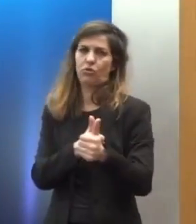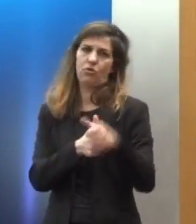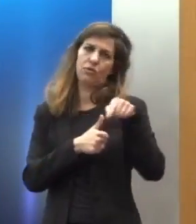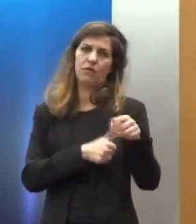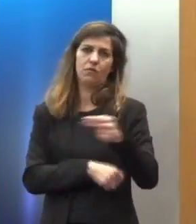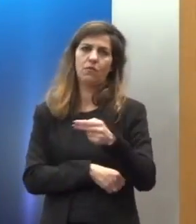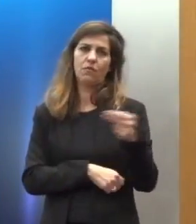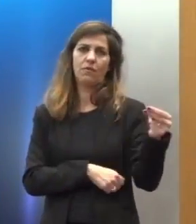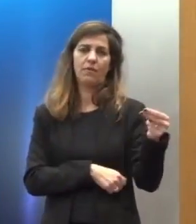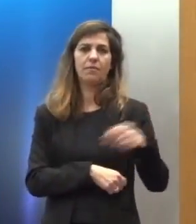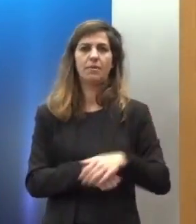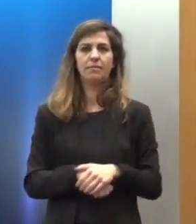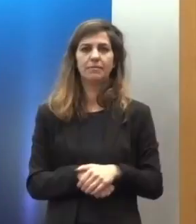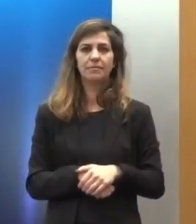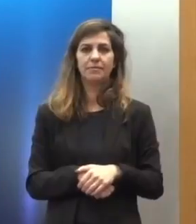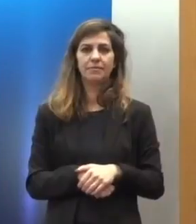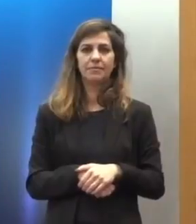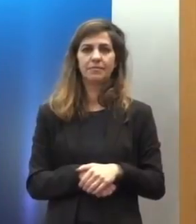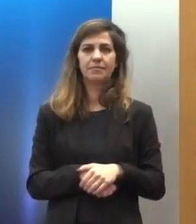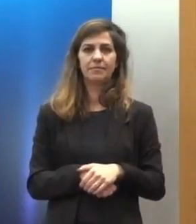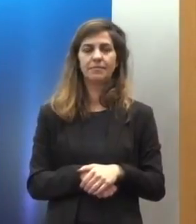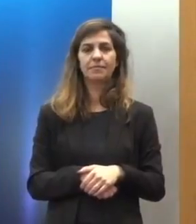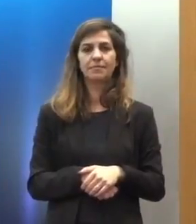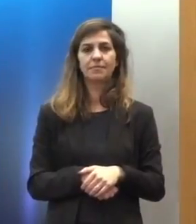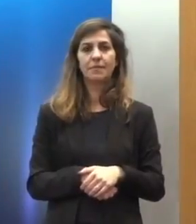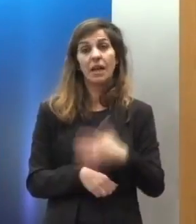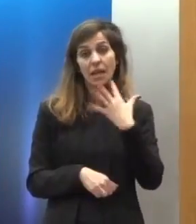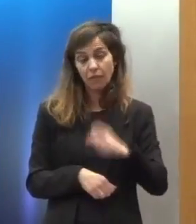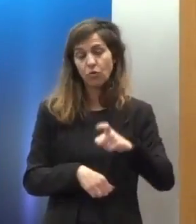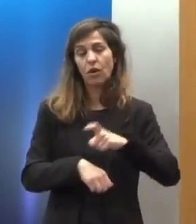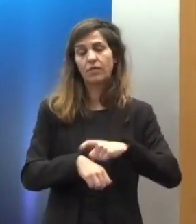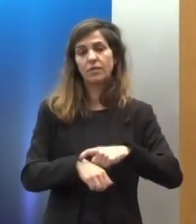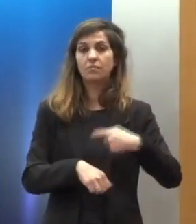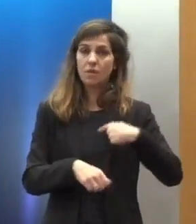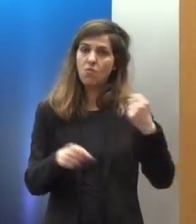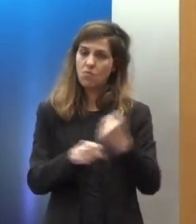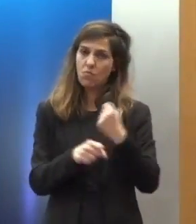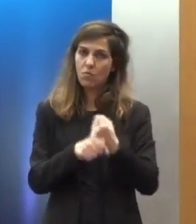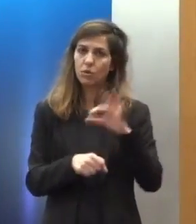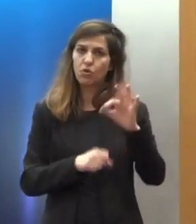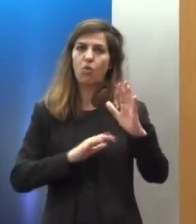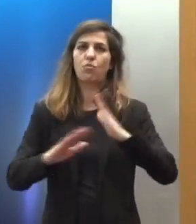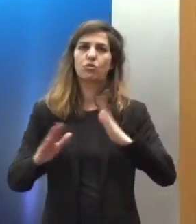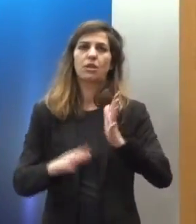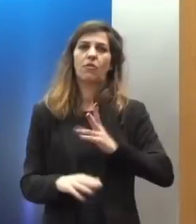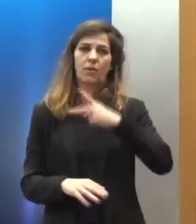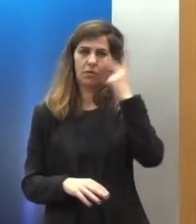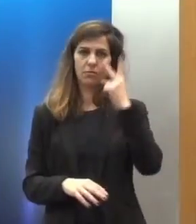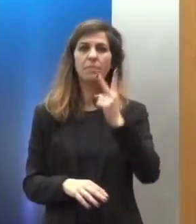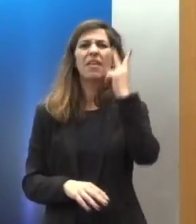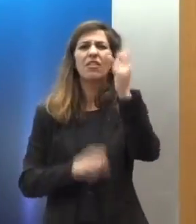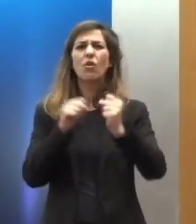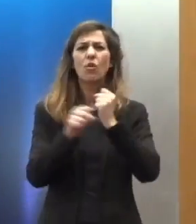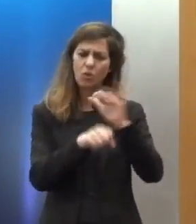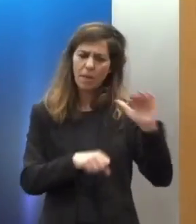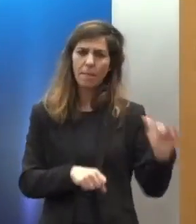και πάνω σε αυτό το επίπεδο εργαζόμαστε. Τα δύο χρόνια της κυβέρνησης αριστεράς